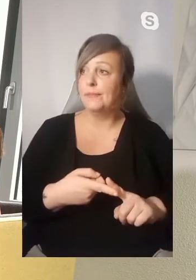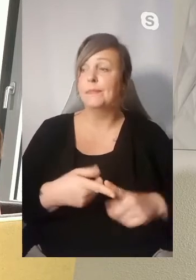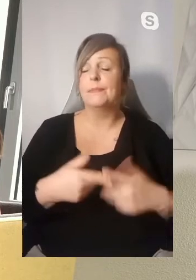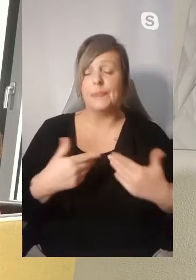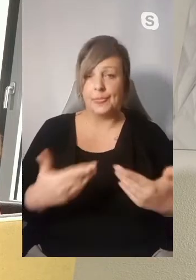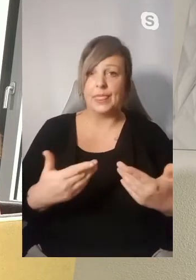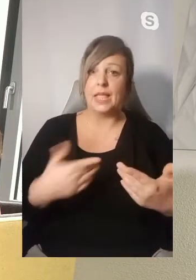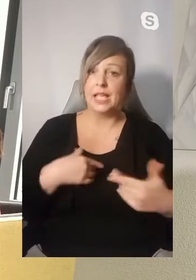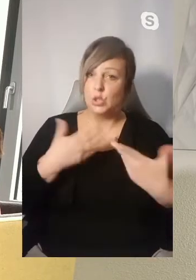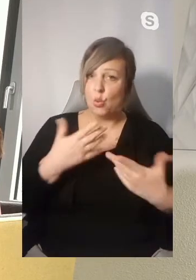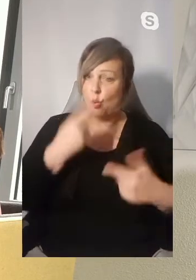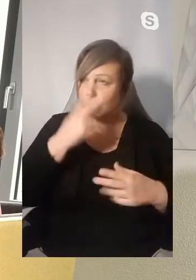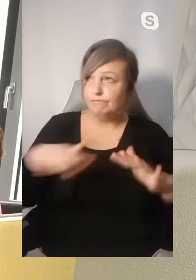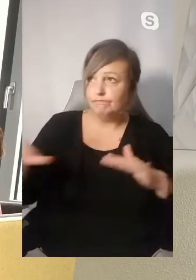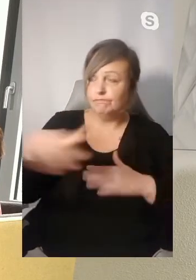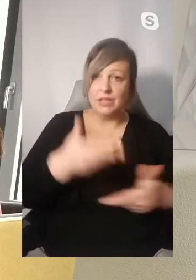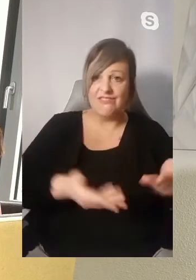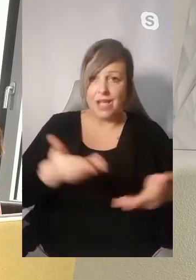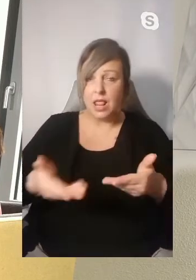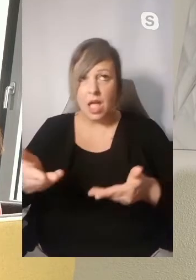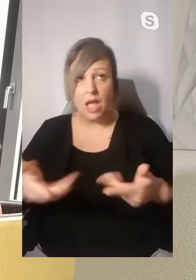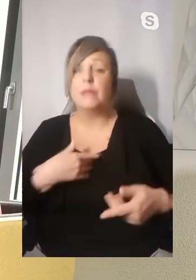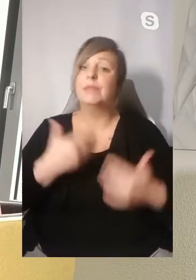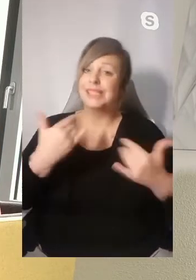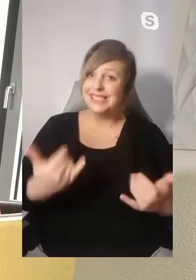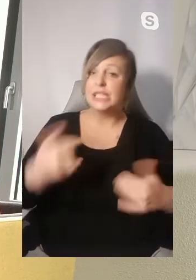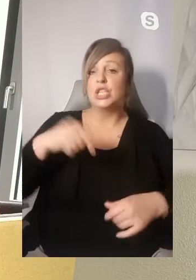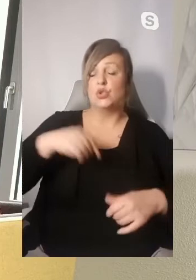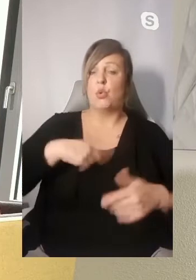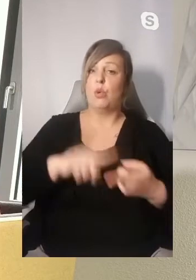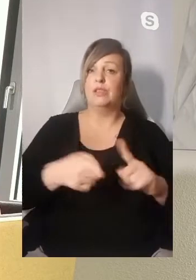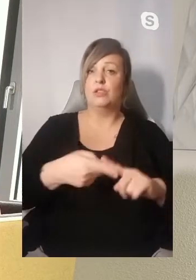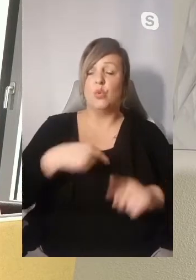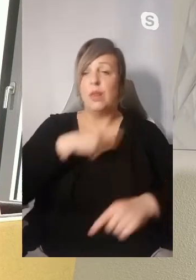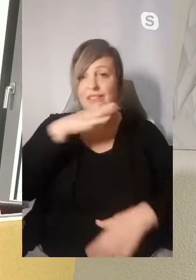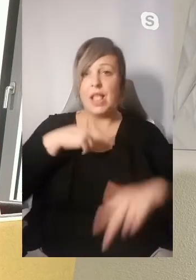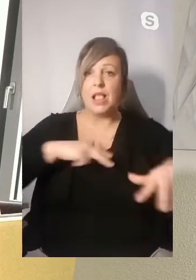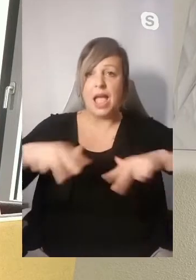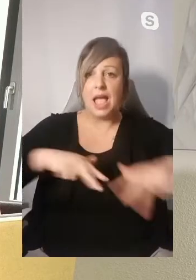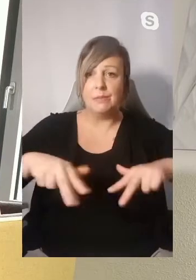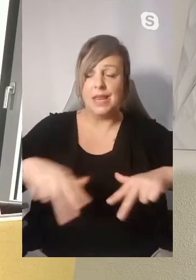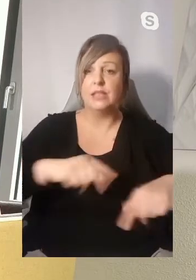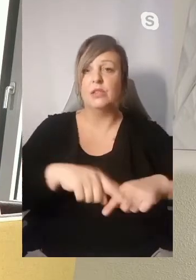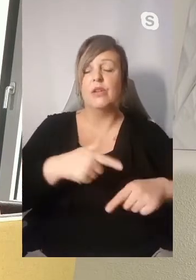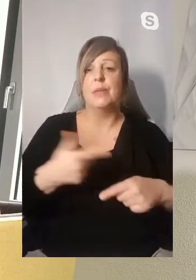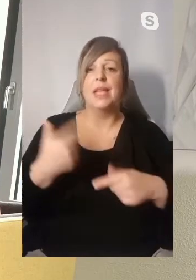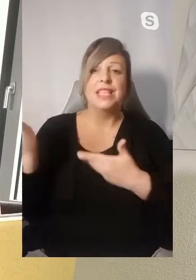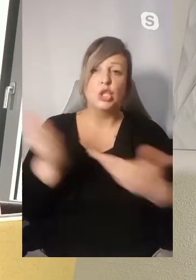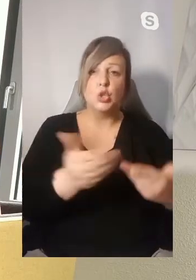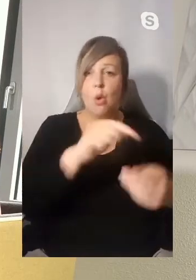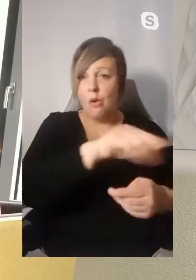Dirk, auch aus deinem überregionalen Blick, dass wir uns in Solingen gut vorbereiten, dass wir Administratoren da jetzt haben, dass wir